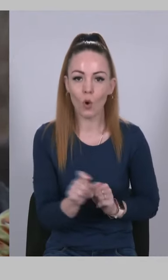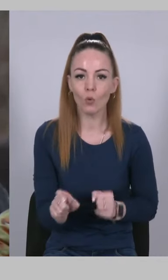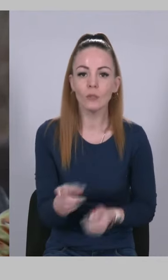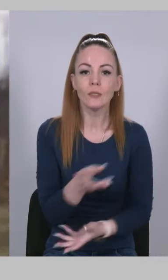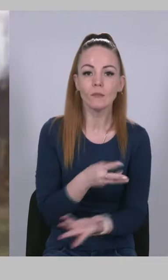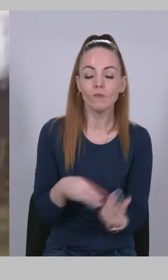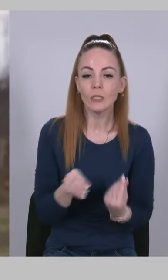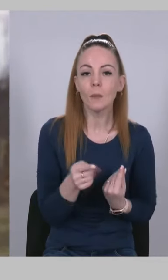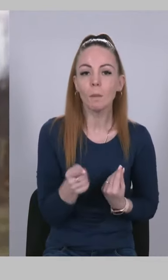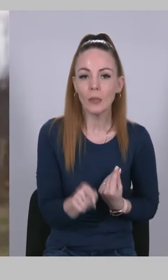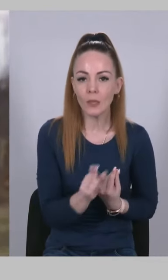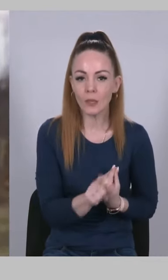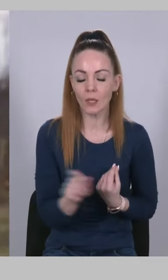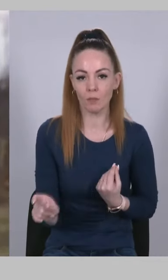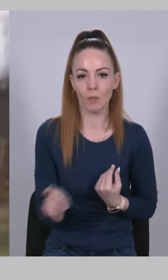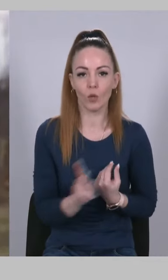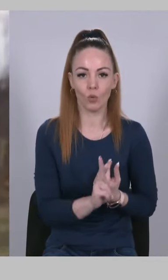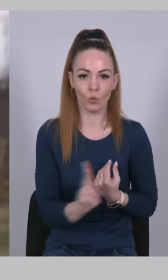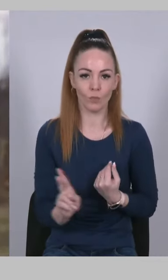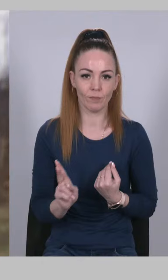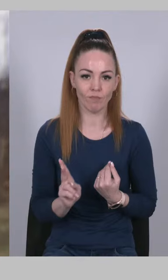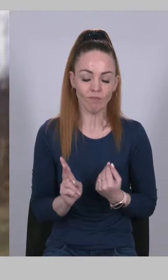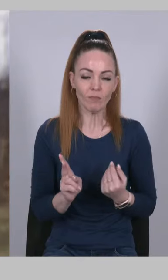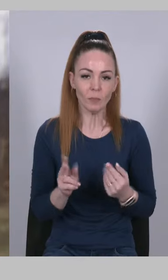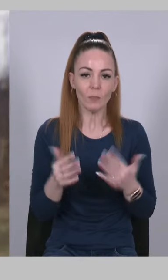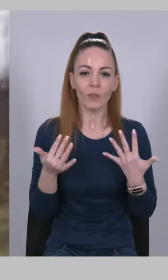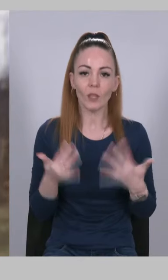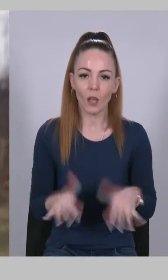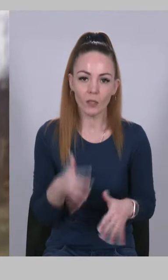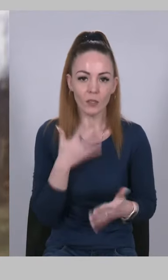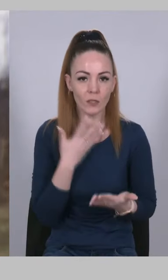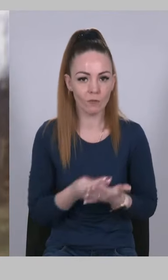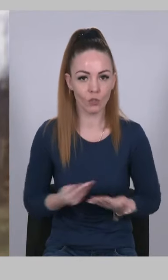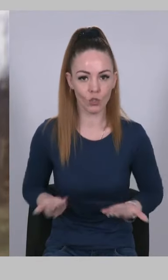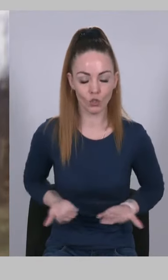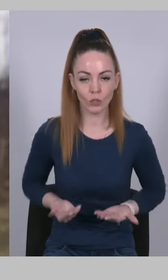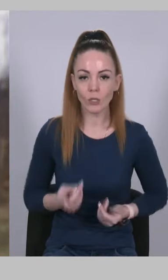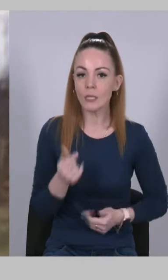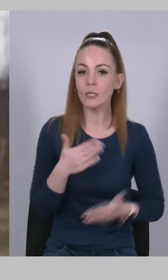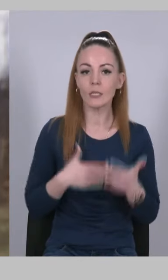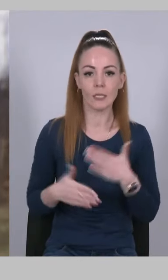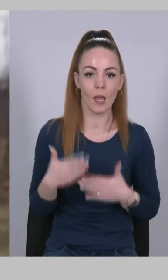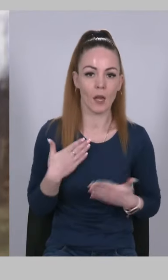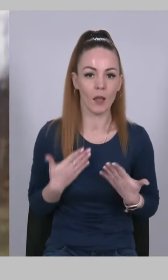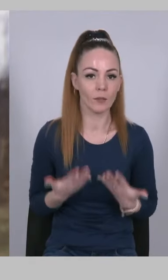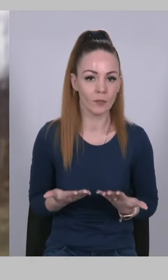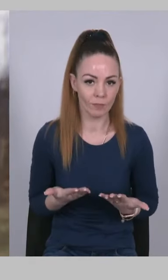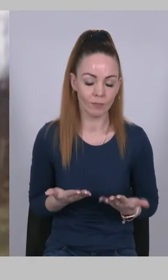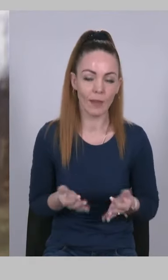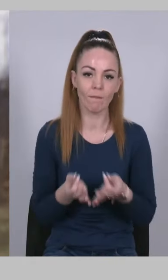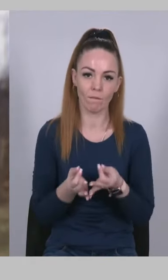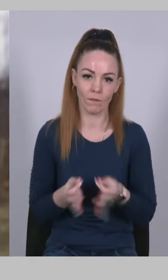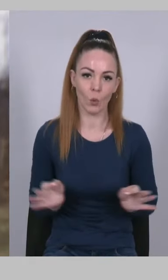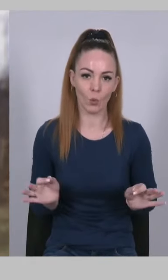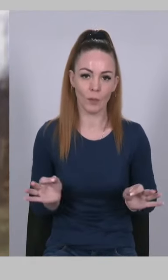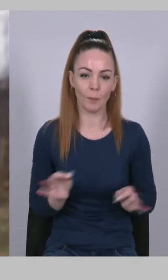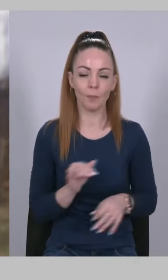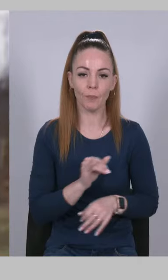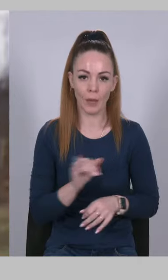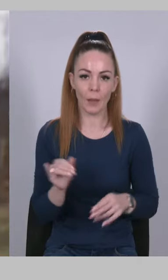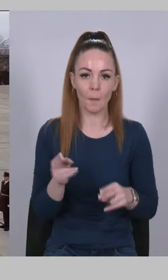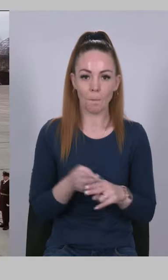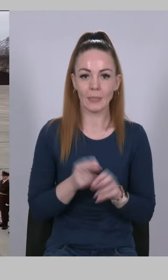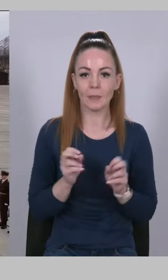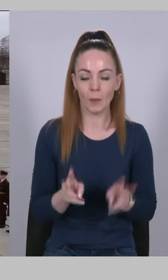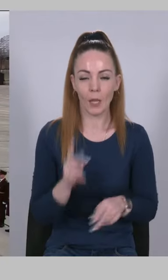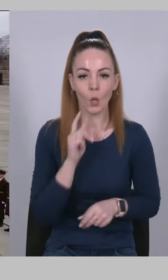тим, хто втратили своє життя. Заради волі і безпеки